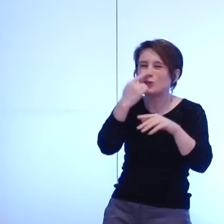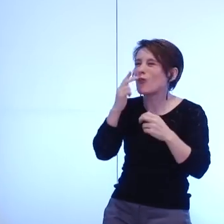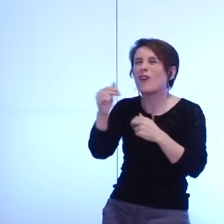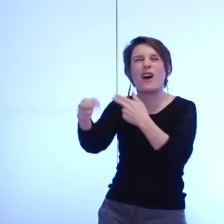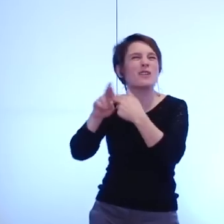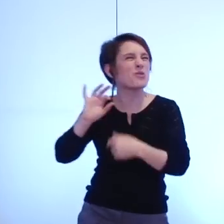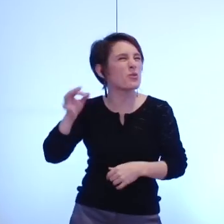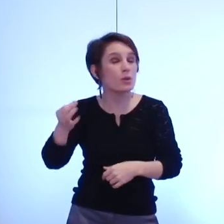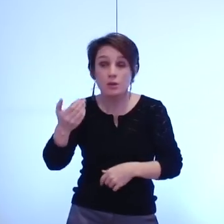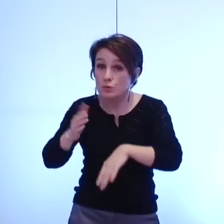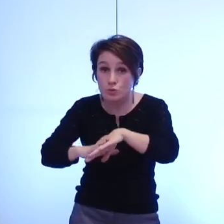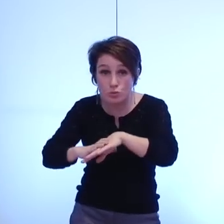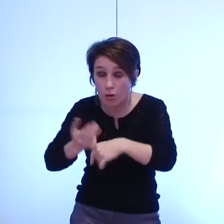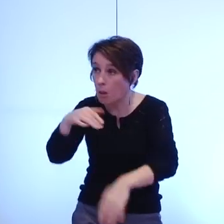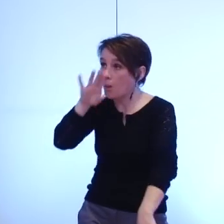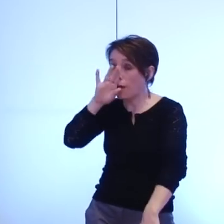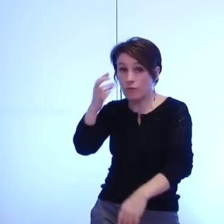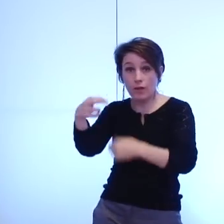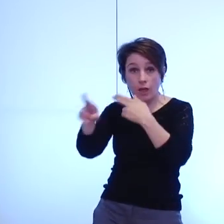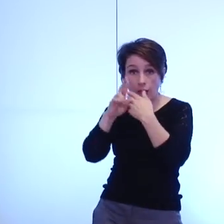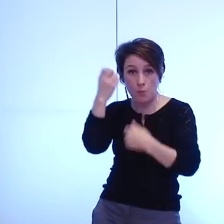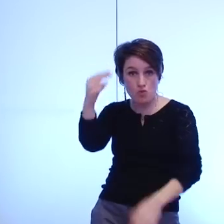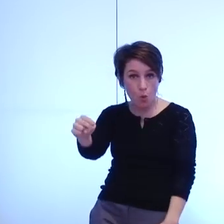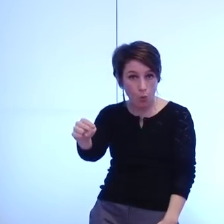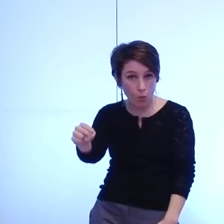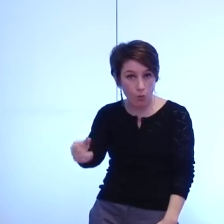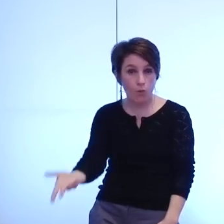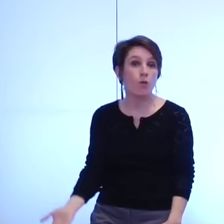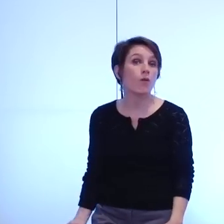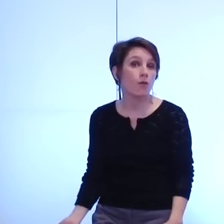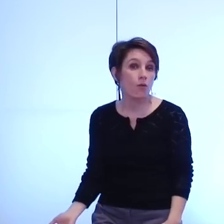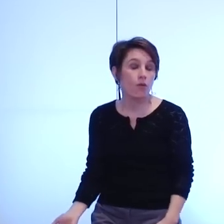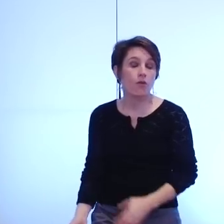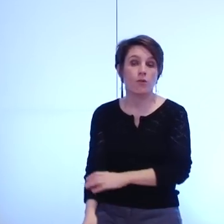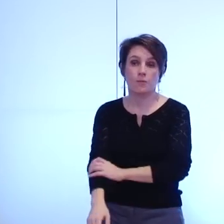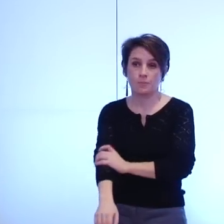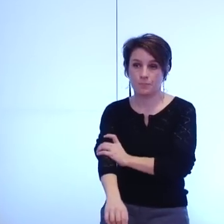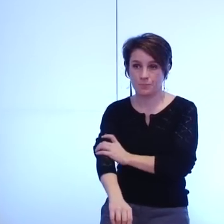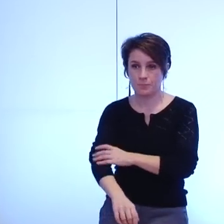nous pensons en effet que la loi la loi